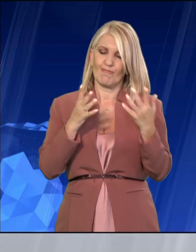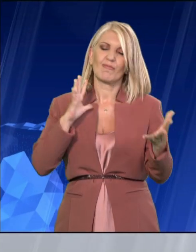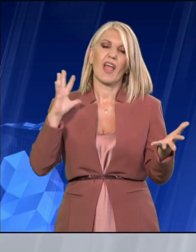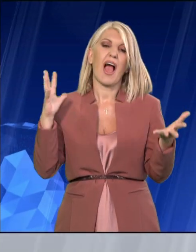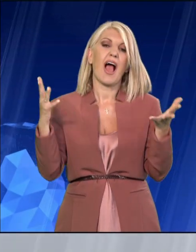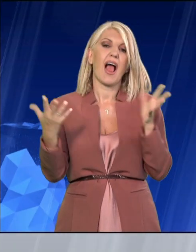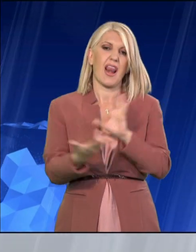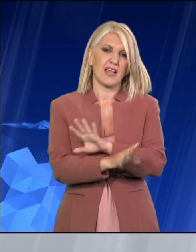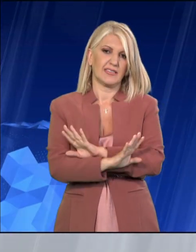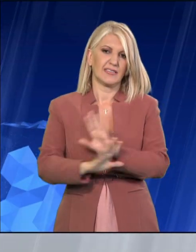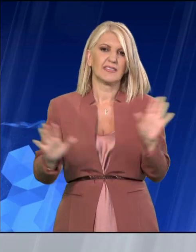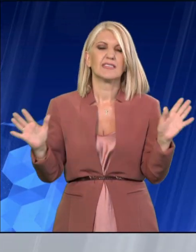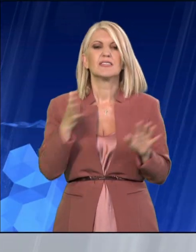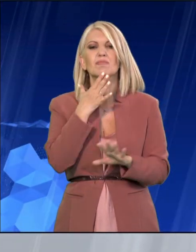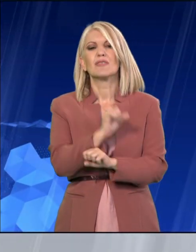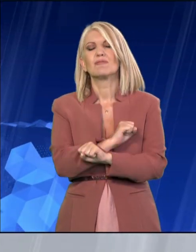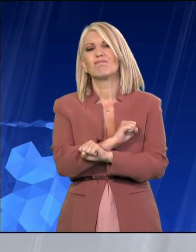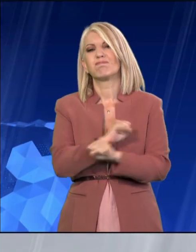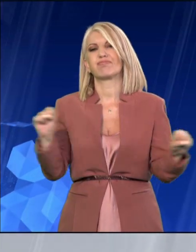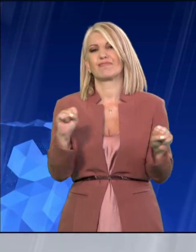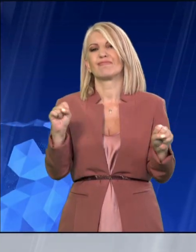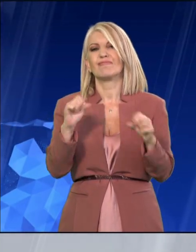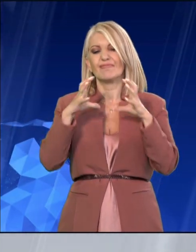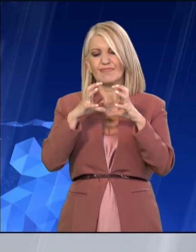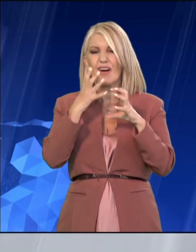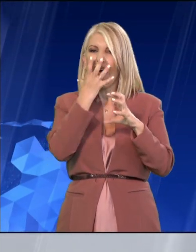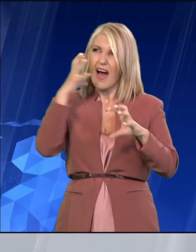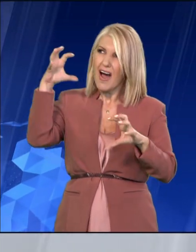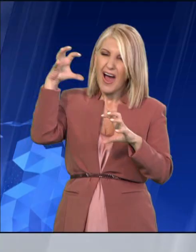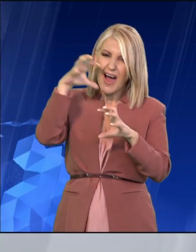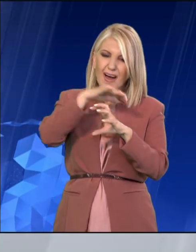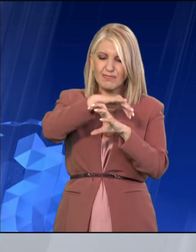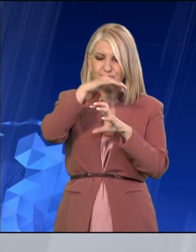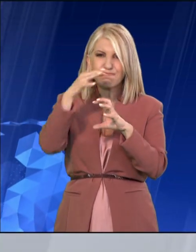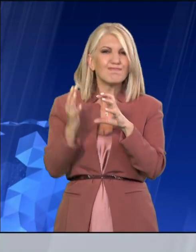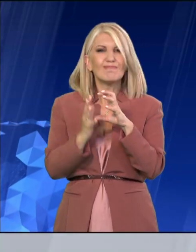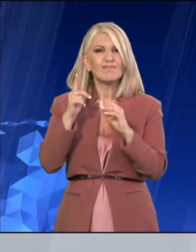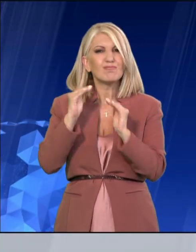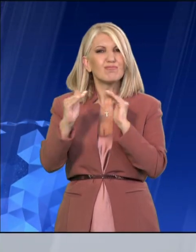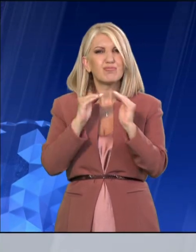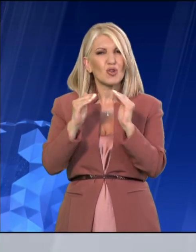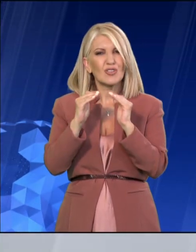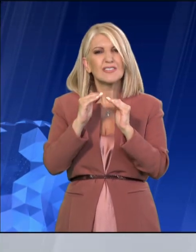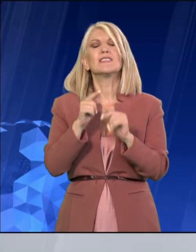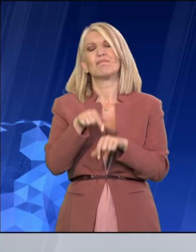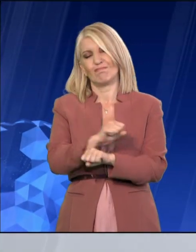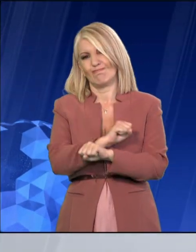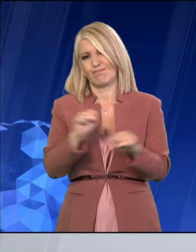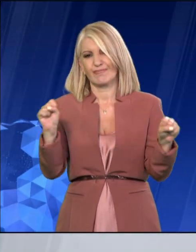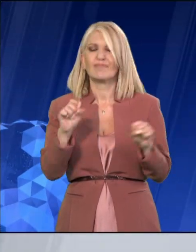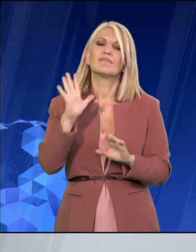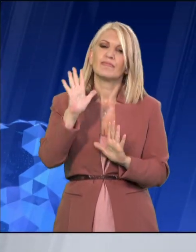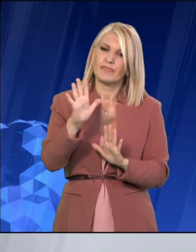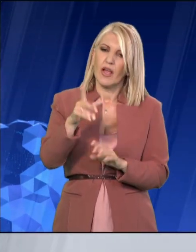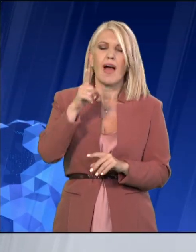Διαλέγεται ότι φέρνει το όποιο ώρο θέλετε. Απλώς θα ξαναπώ όμως να είμαστε και λίγο υπομονητικοί. Υπήρχαν κάψευνες και την